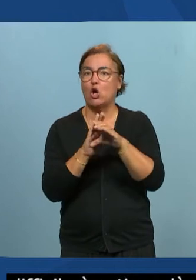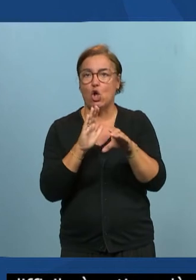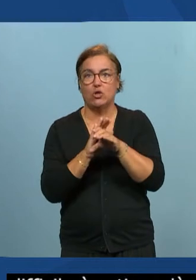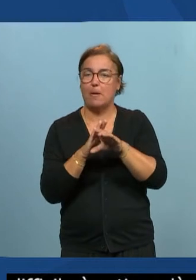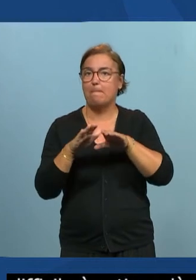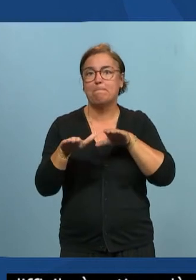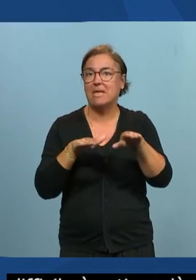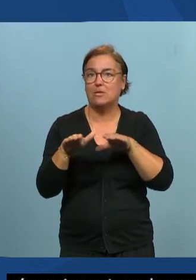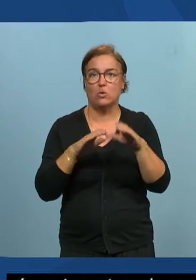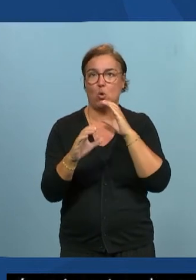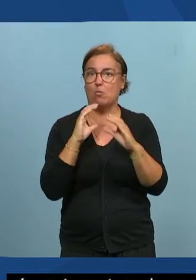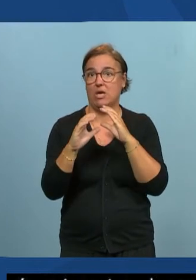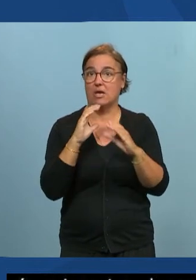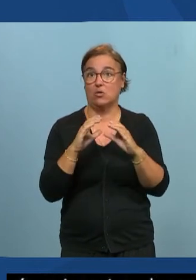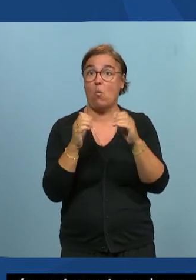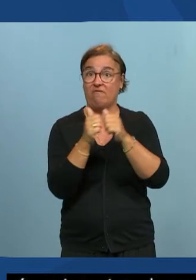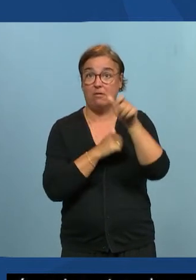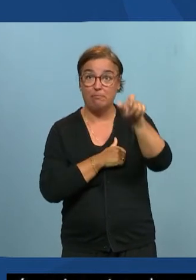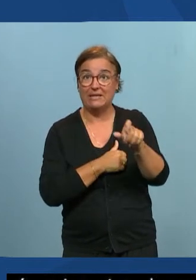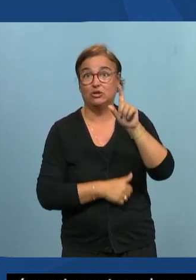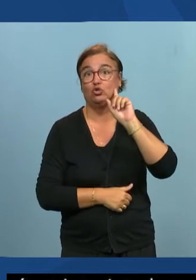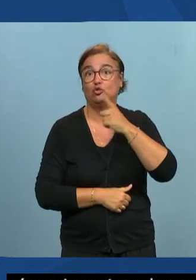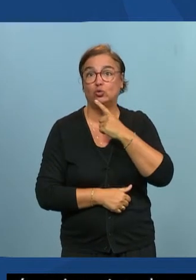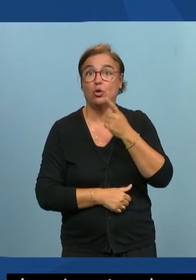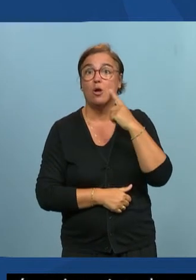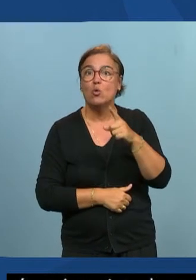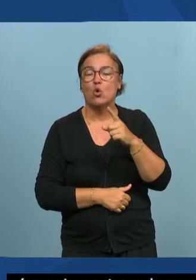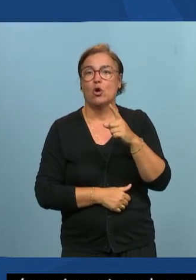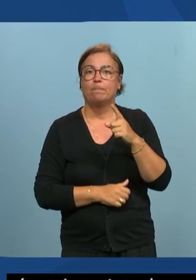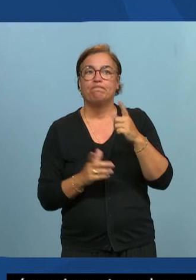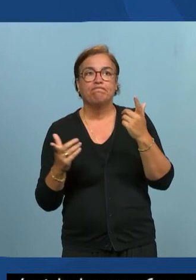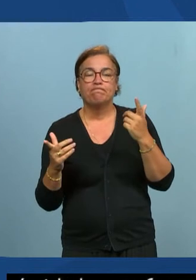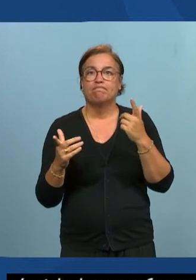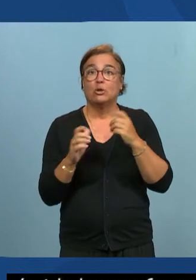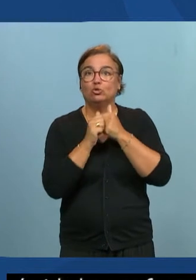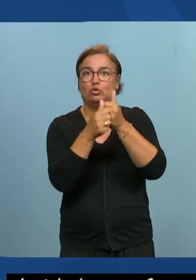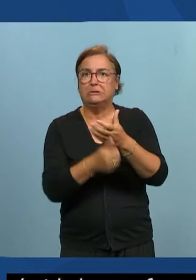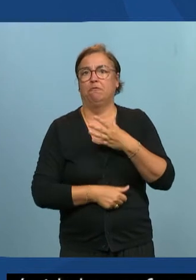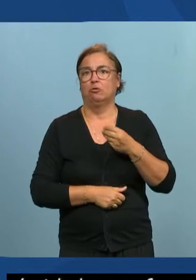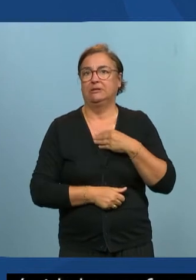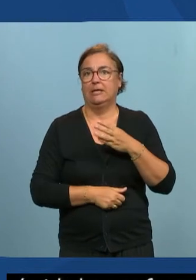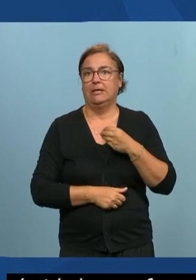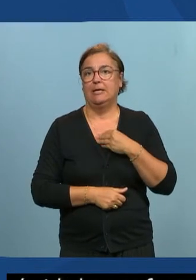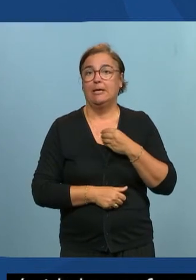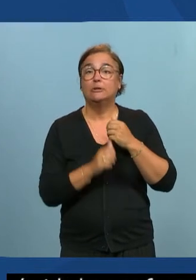les personnes sous les mères entendantes pour mieux déchiffrer l'électure la bière parce que l'électure la bière des similitudes